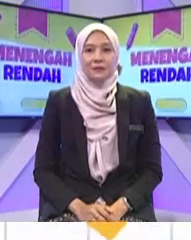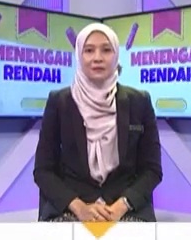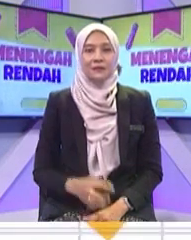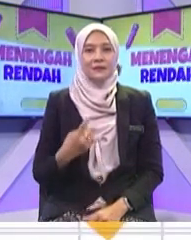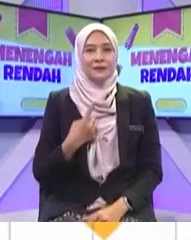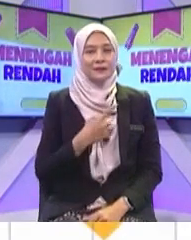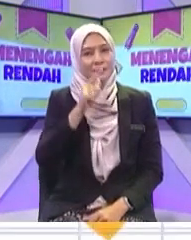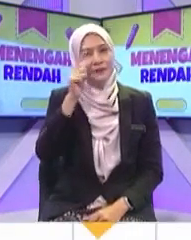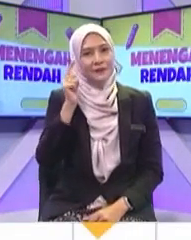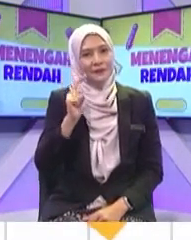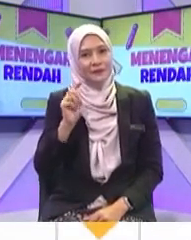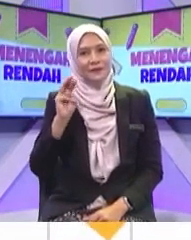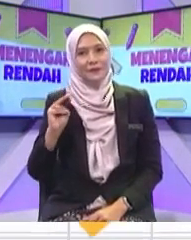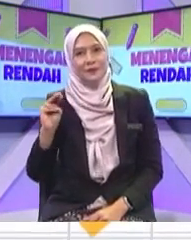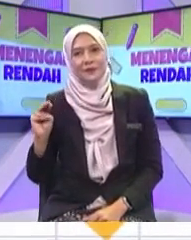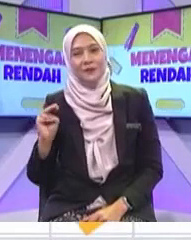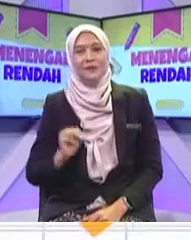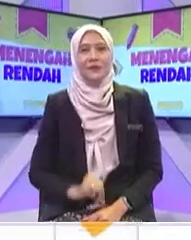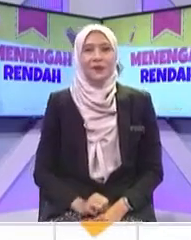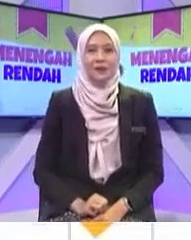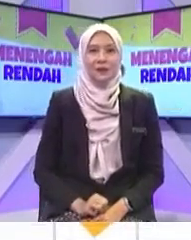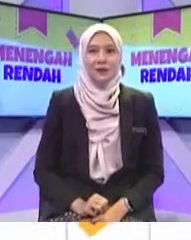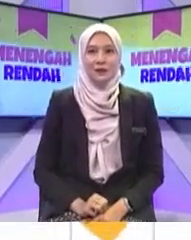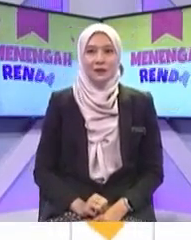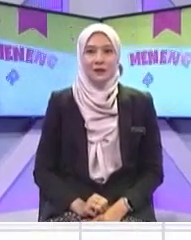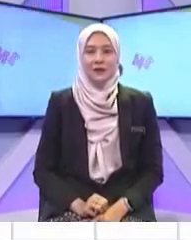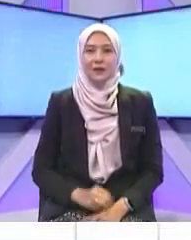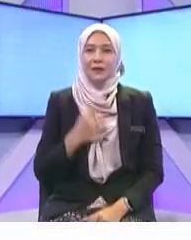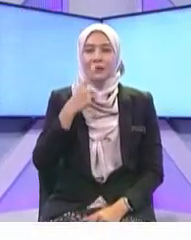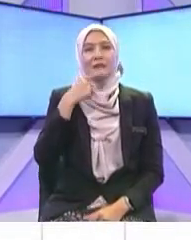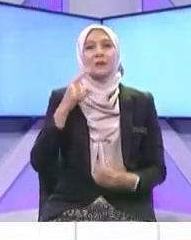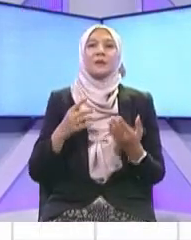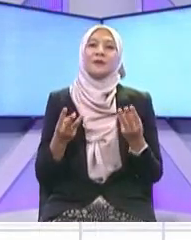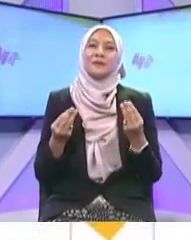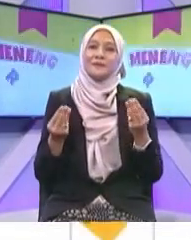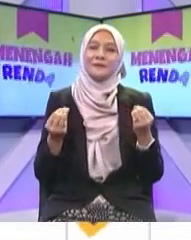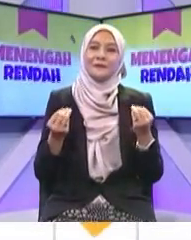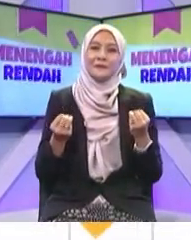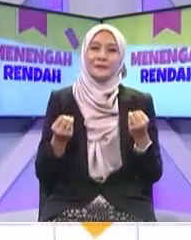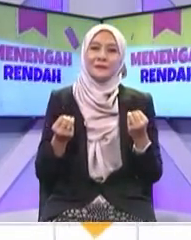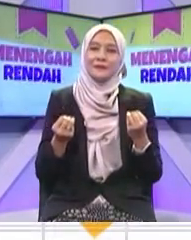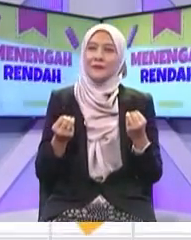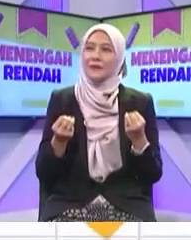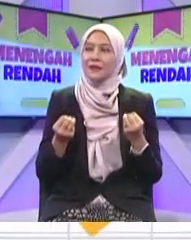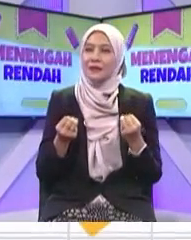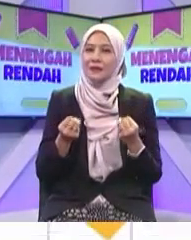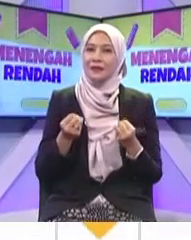Boleh kena jawab Dua-dua kena jawab Dua-dua kena jawab Kena tengok Okey Siapa nak mula dulu Okey silakan Fahim